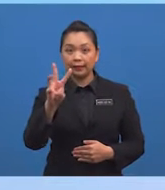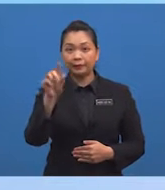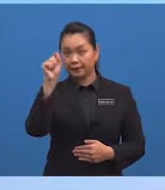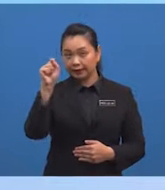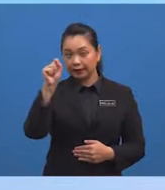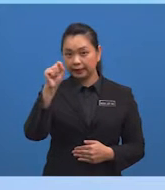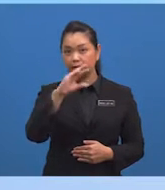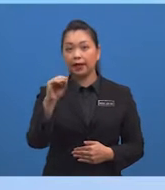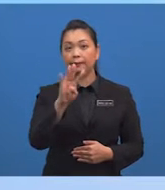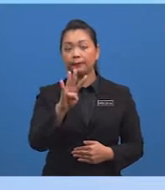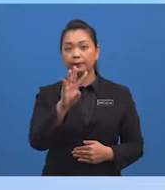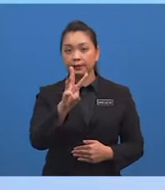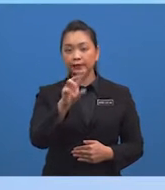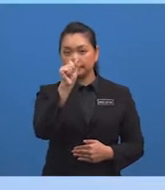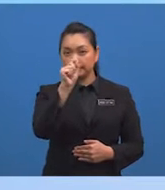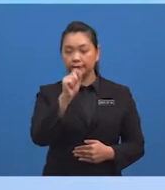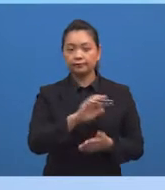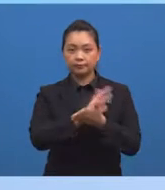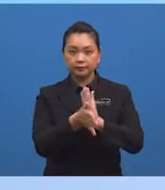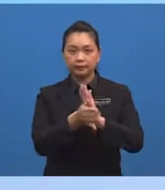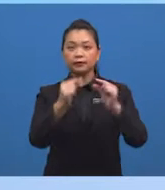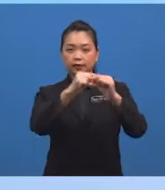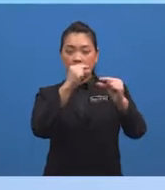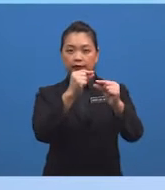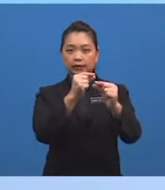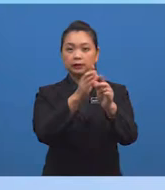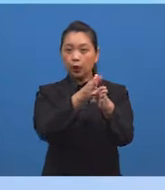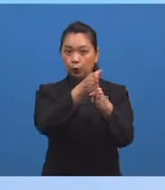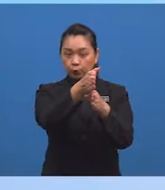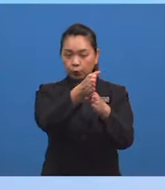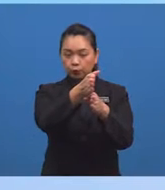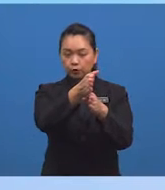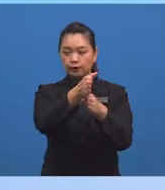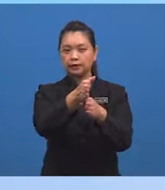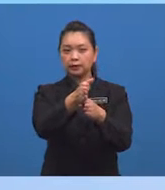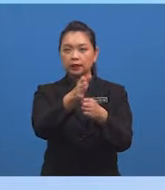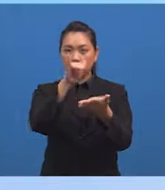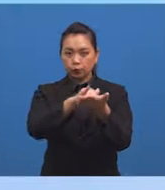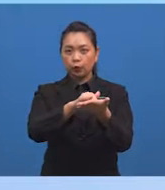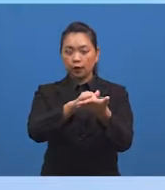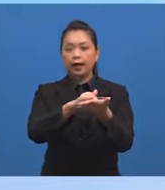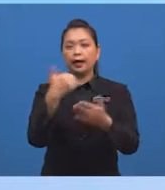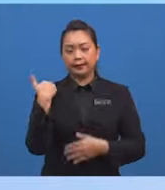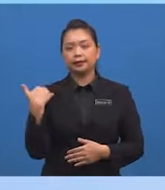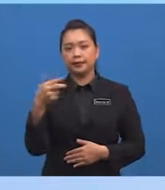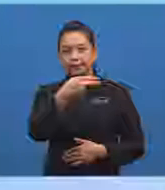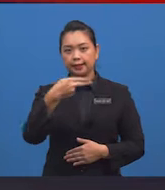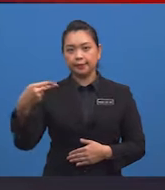Maka, garis lurus pada pemegang tangga tersebut adalah selari